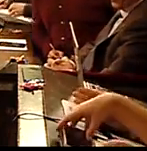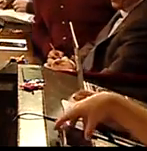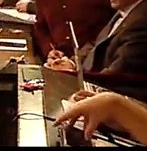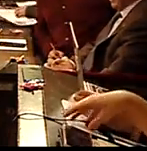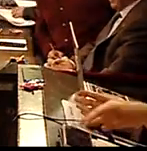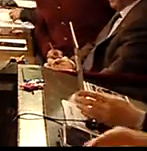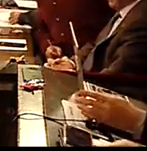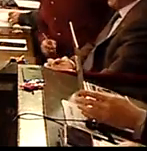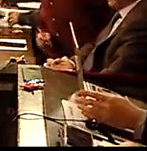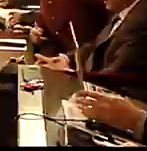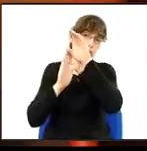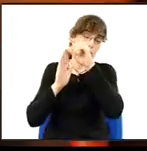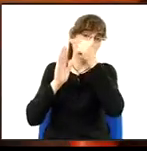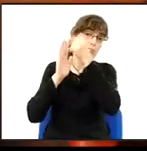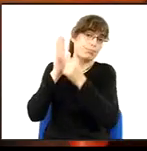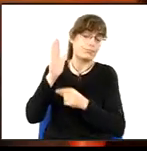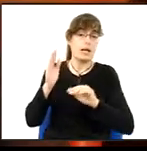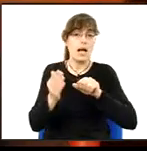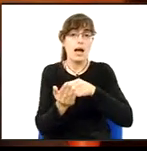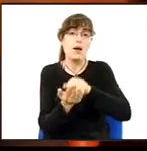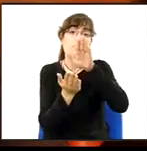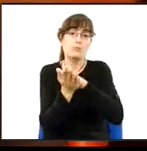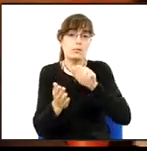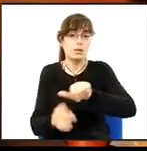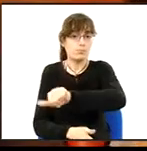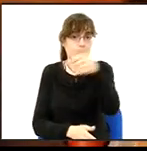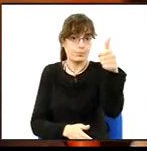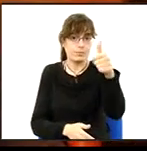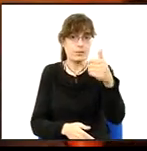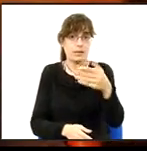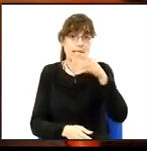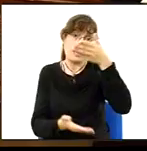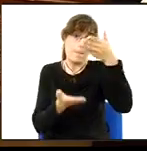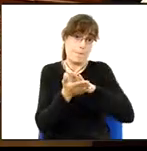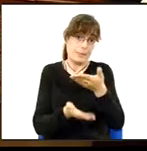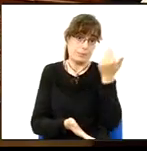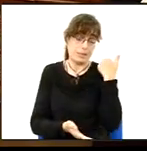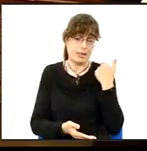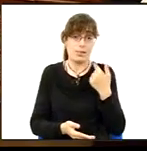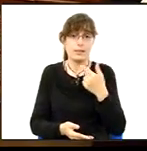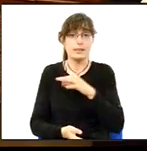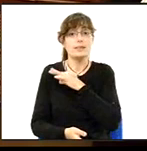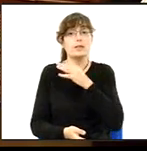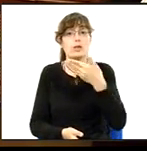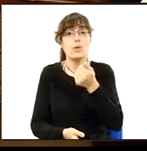Anem a començar el ple. Aprovació de l'acte de la sessió anterior. Senyor Bernoles.